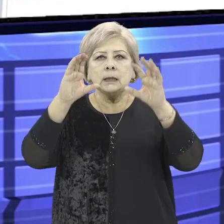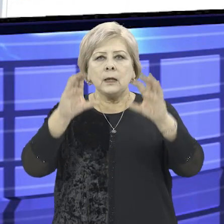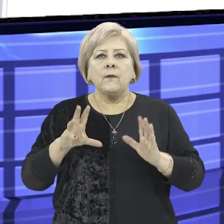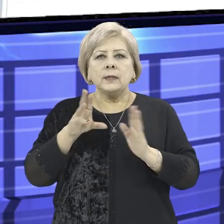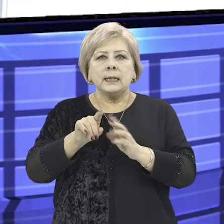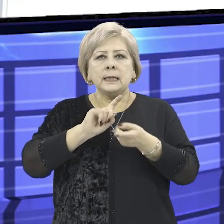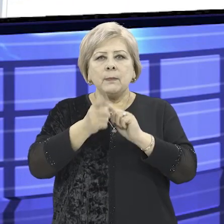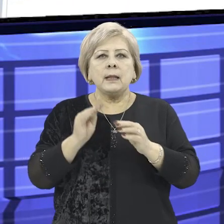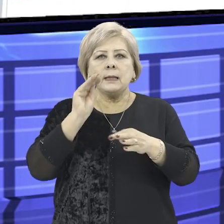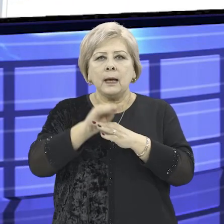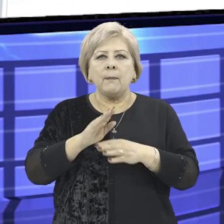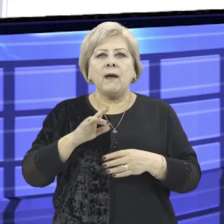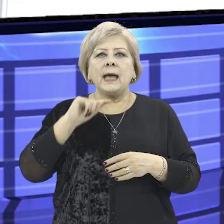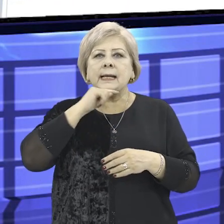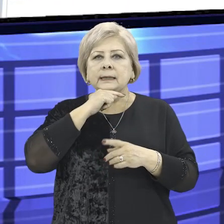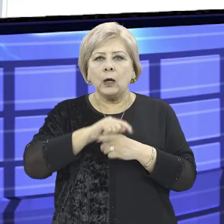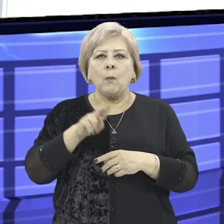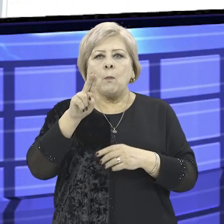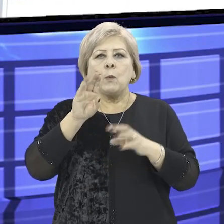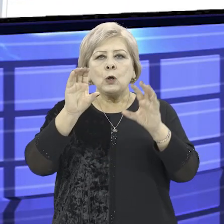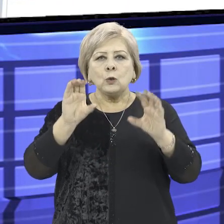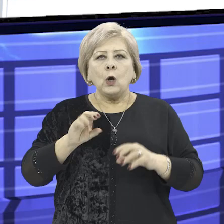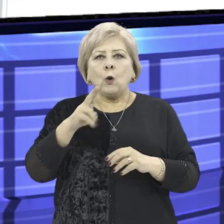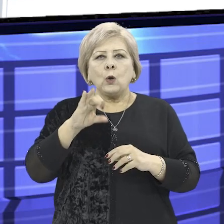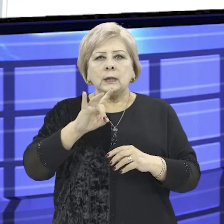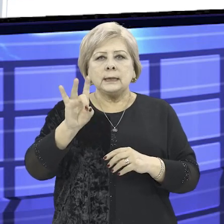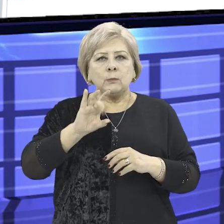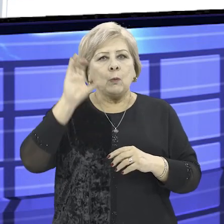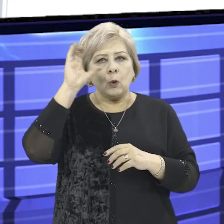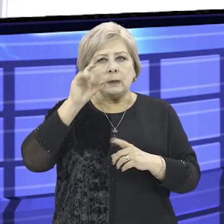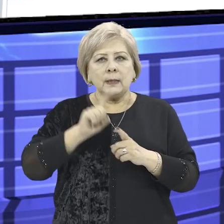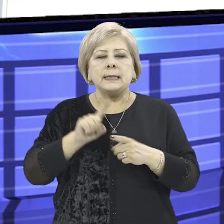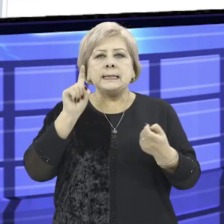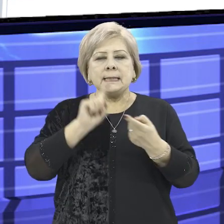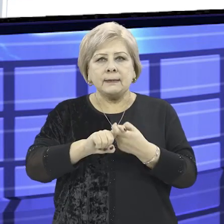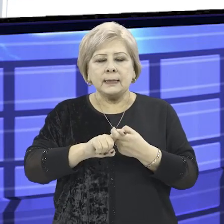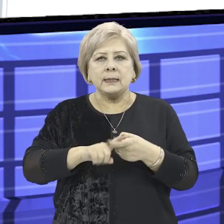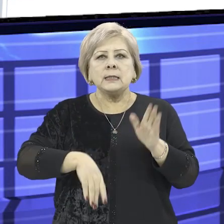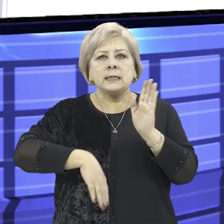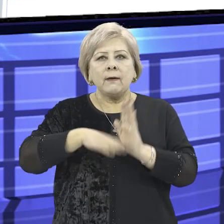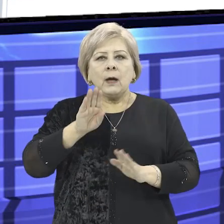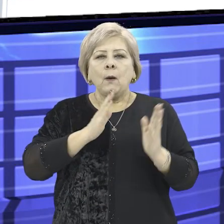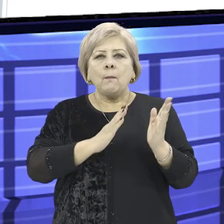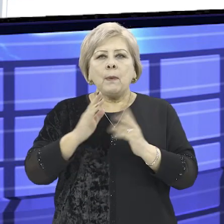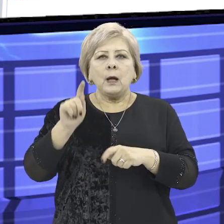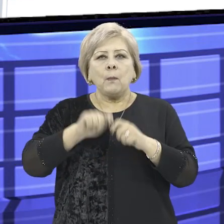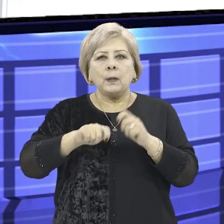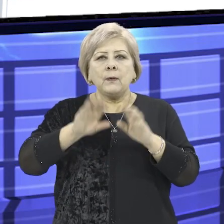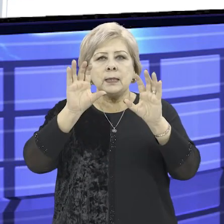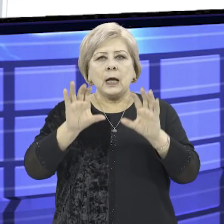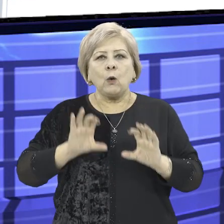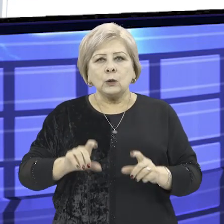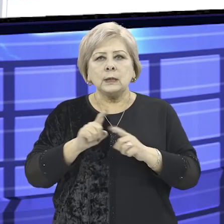Законом о внесении изменений и дополнений в экономический процессуальный кодекс Республики Узбекистан в связи с совершенствованием порядка